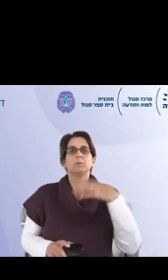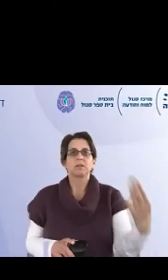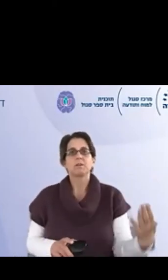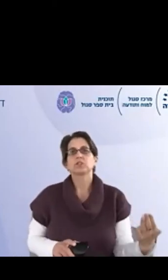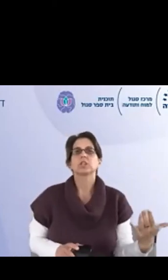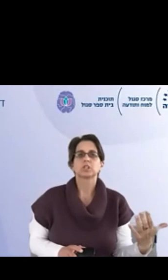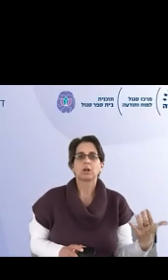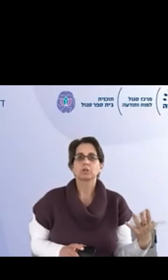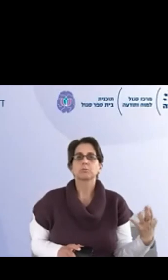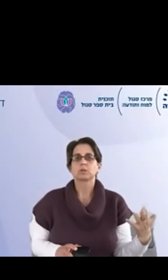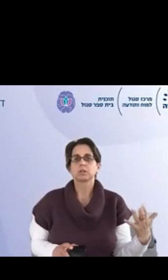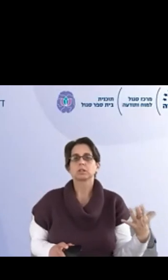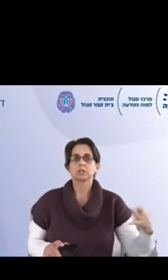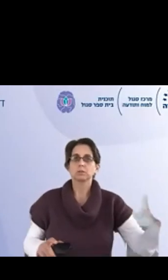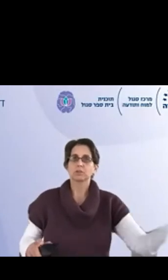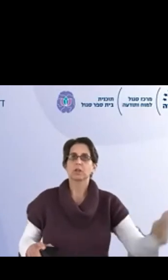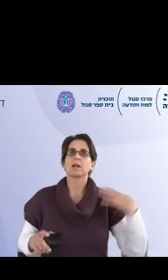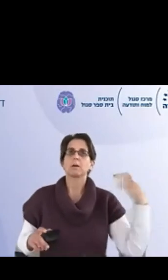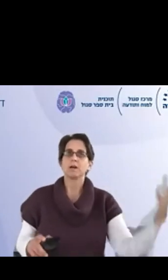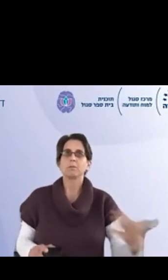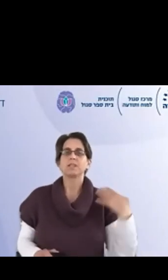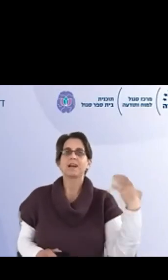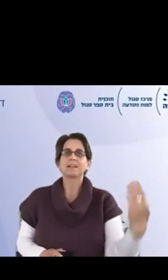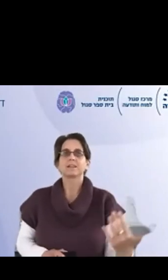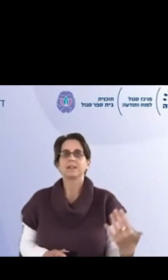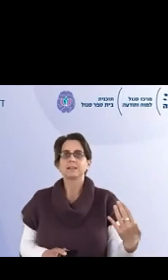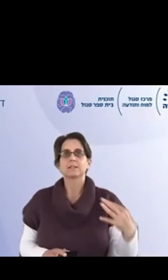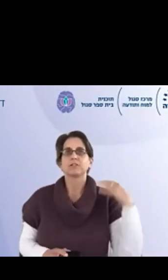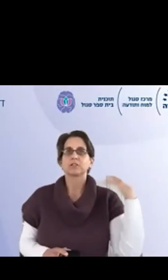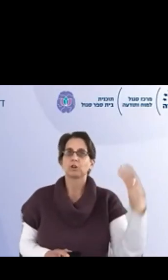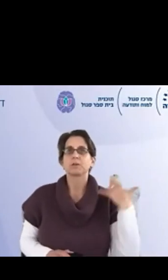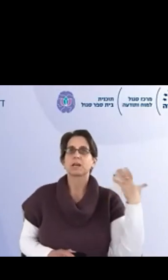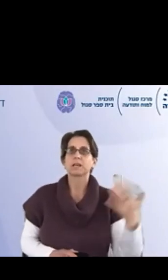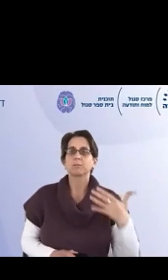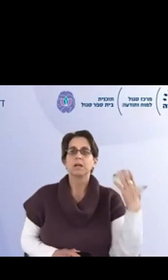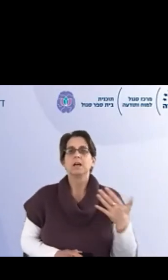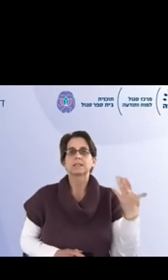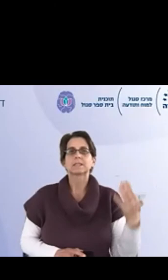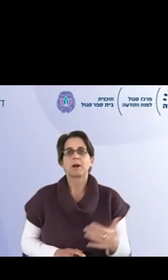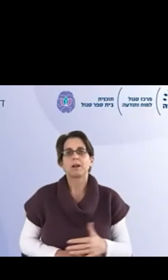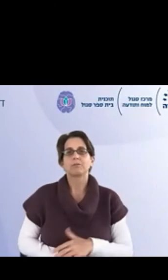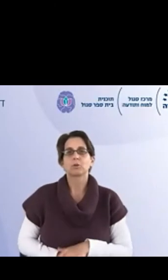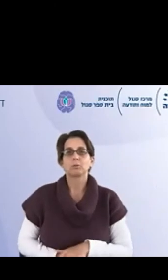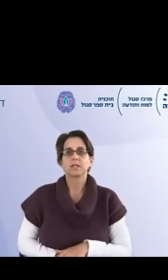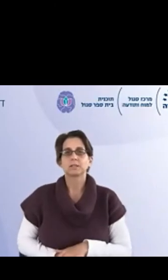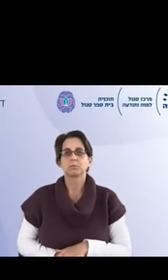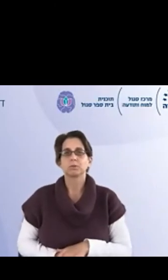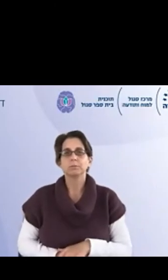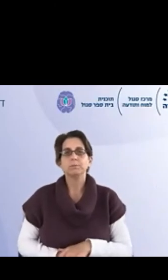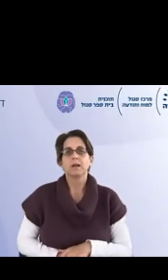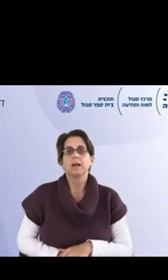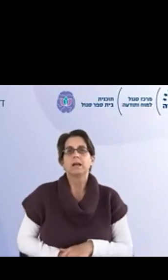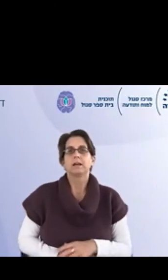ומביאים איזושהי גישה לא שיפוטית גישה שמאפשרת להרבה הרבה מידע להיכנס, לפני שאנחנו מתחילים לספר עליו כל מיני